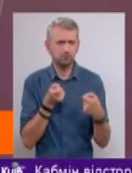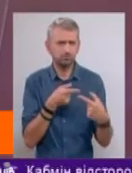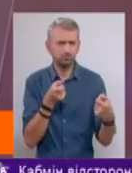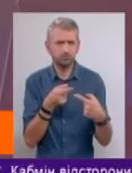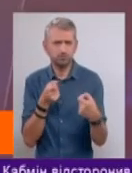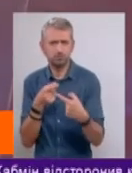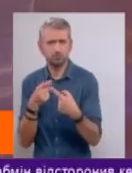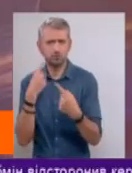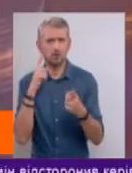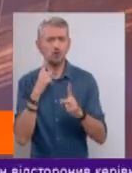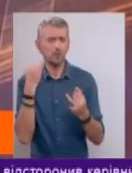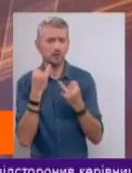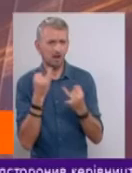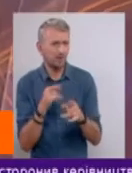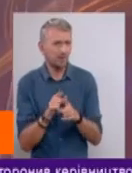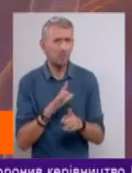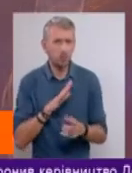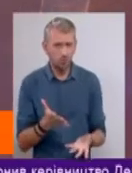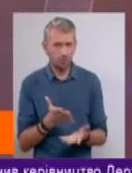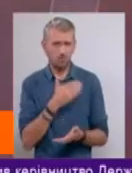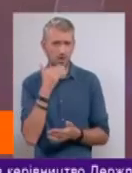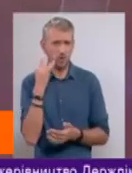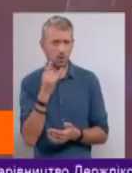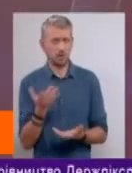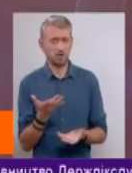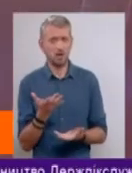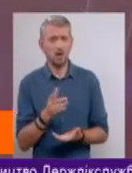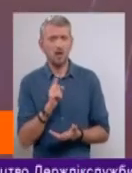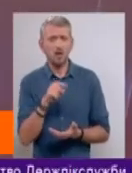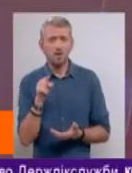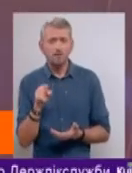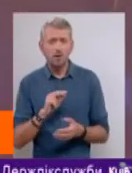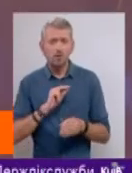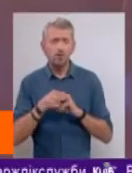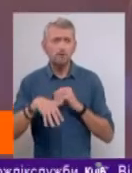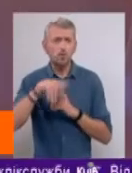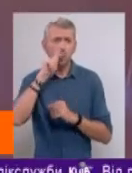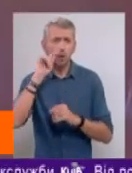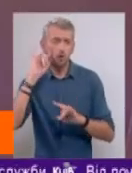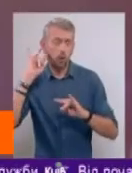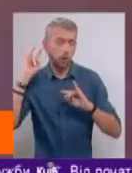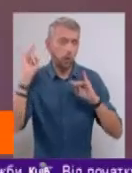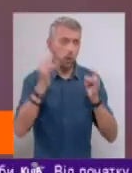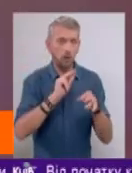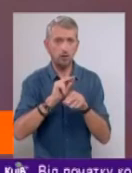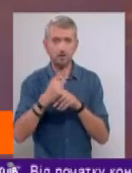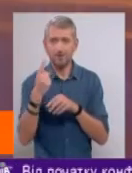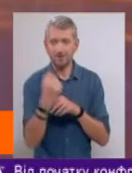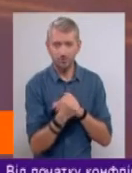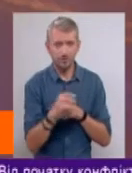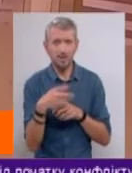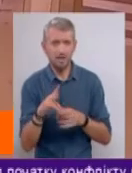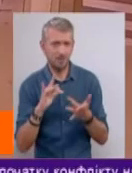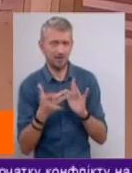їм цікаво. Ми з такими хвилями стикалися, вже неодноразово. Вони прокочуються через цю Україну за тиждень. Не треба навіть інтернету.